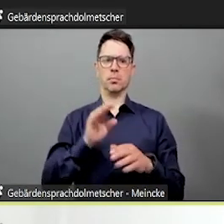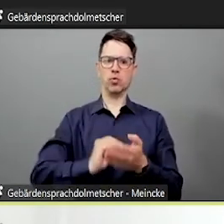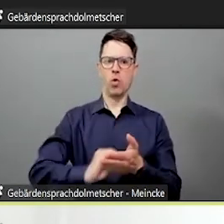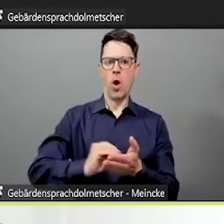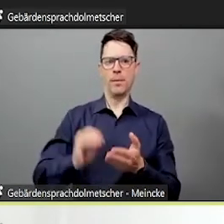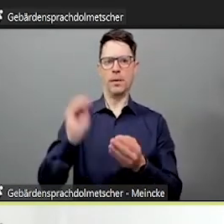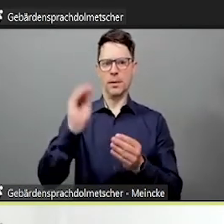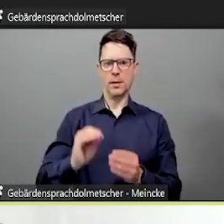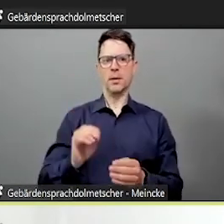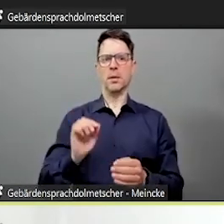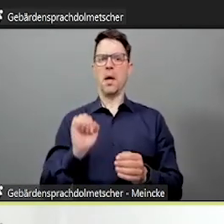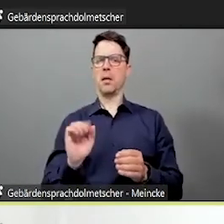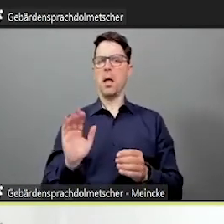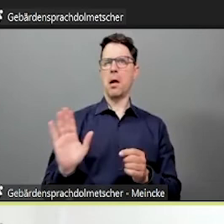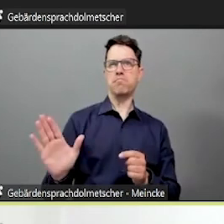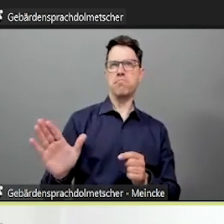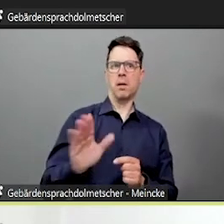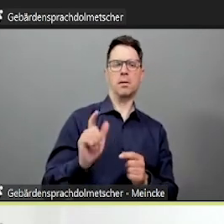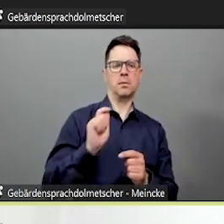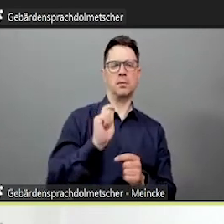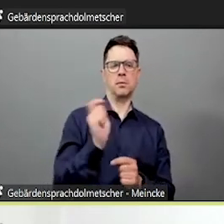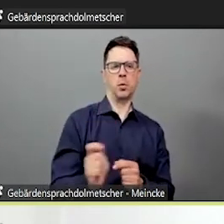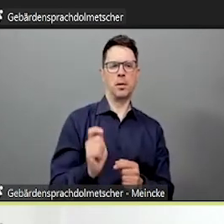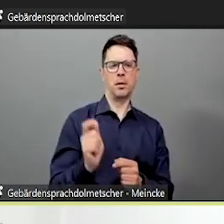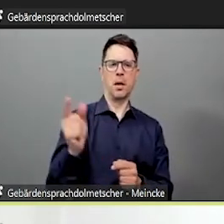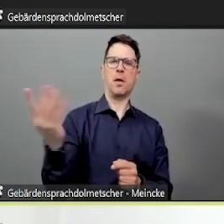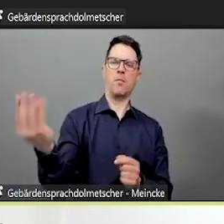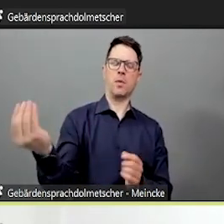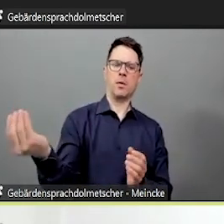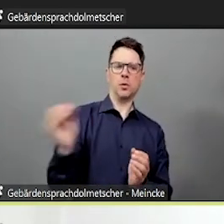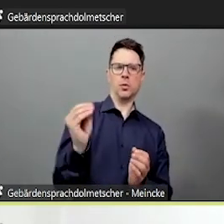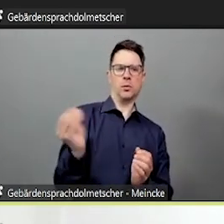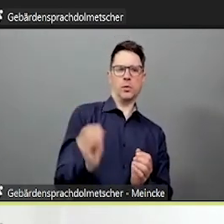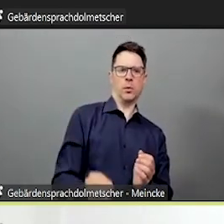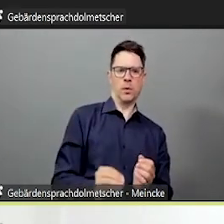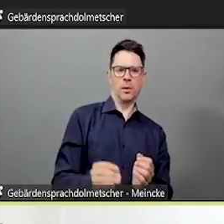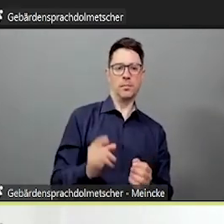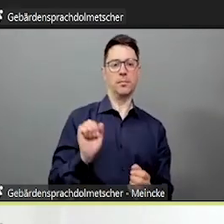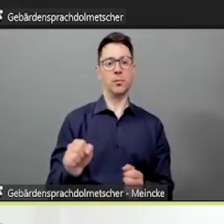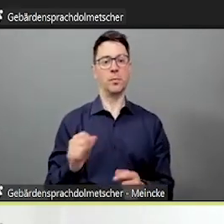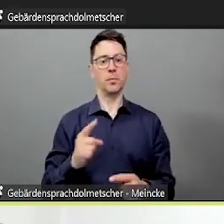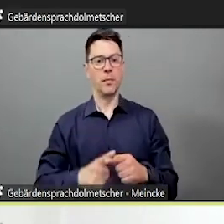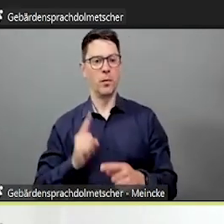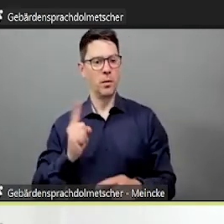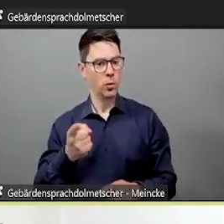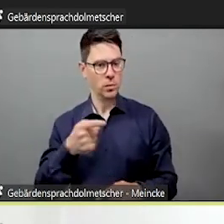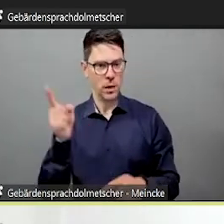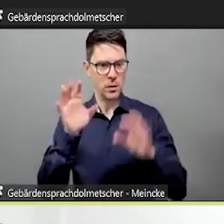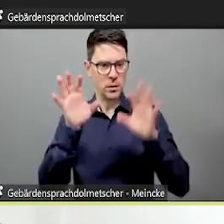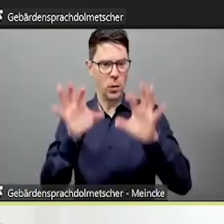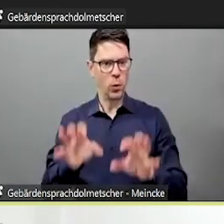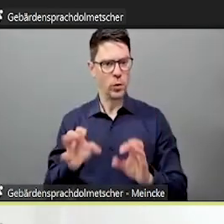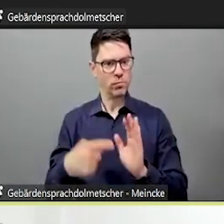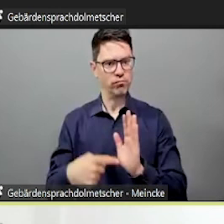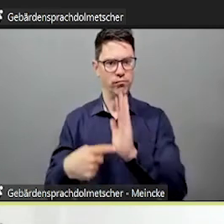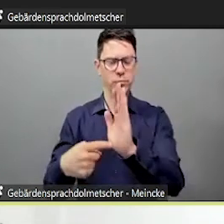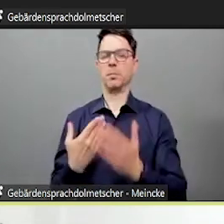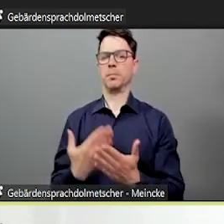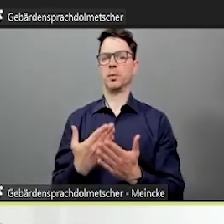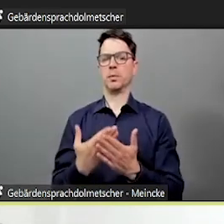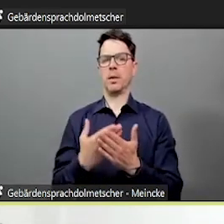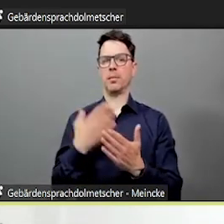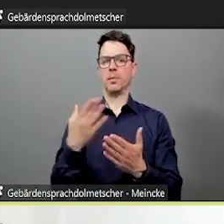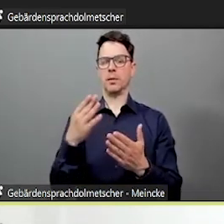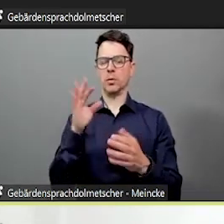Und dann kann man natürlich ins Gespräch kommen. Was macht diesen Platz für dich besonders? Manche lernen gerne im Garten, manche auf dem Bett, manche